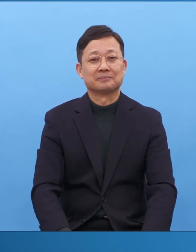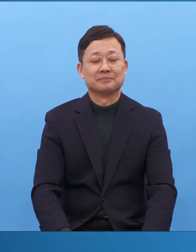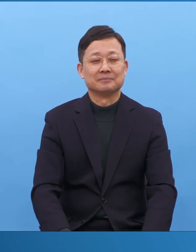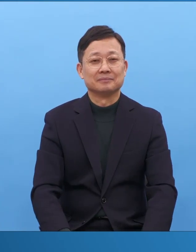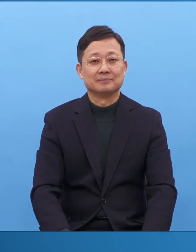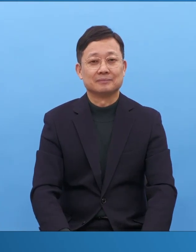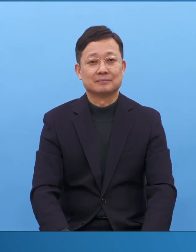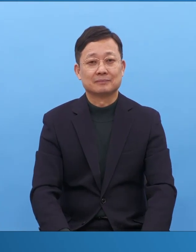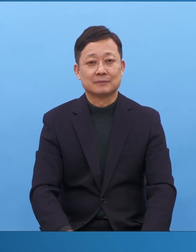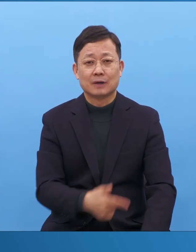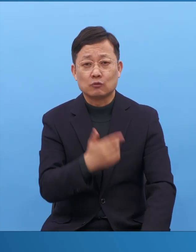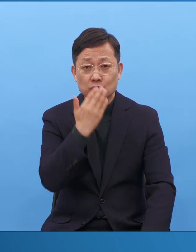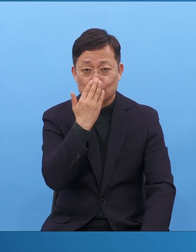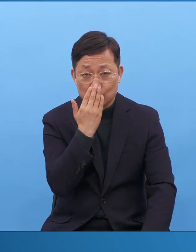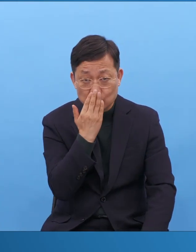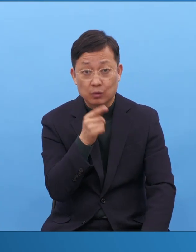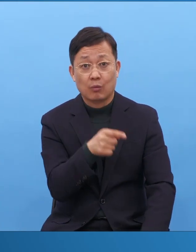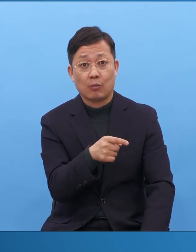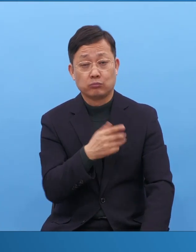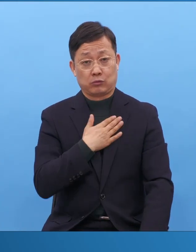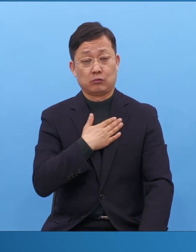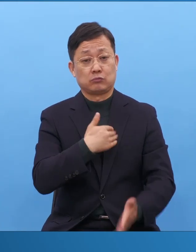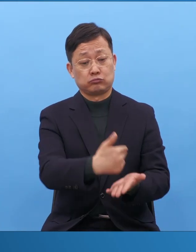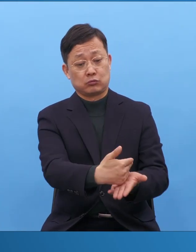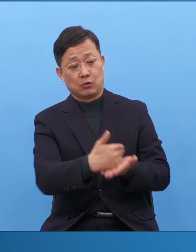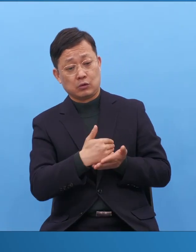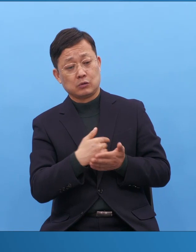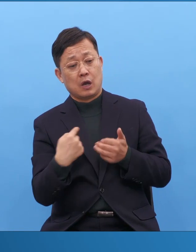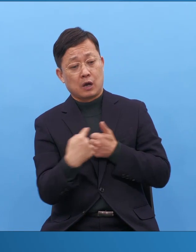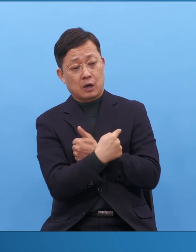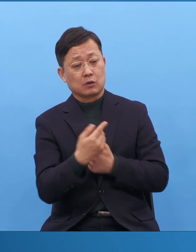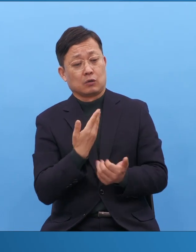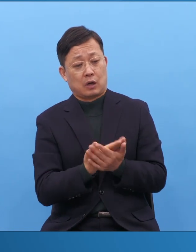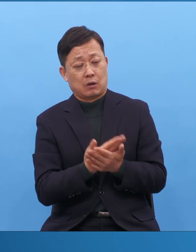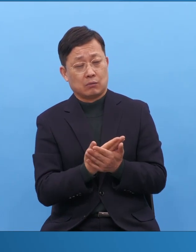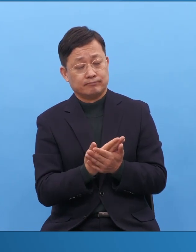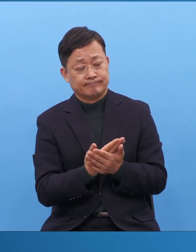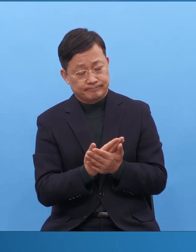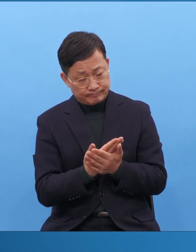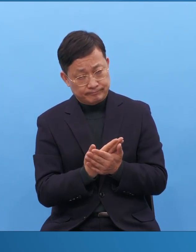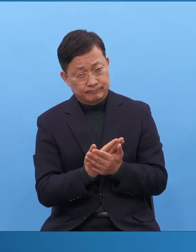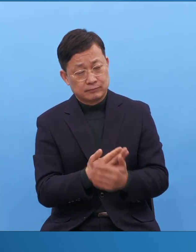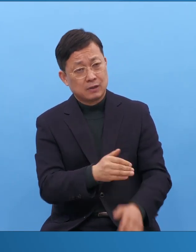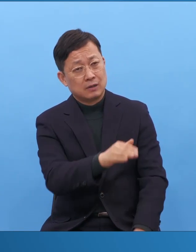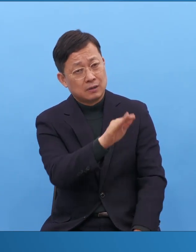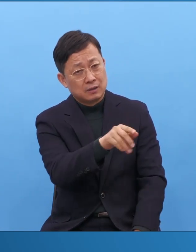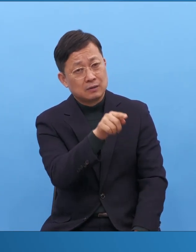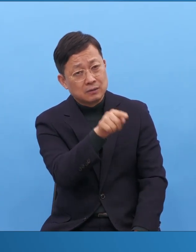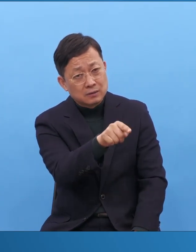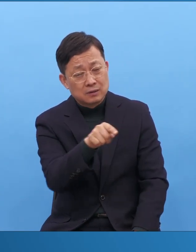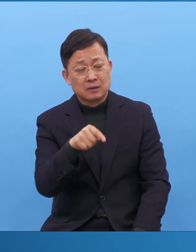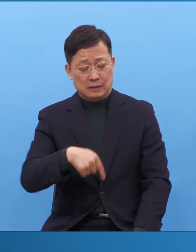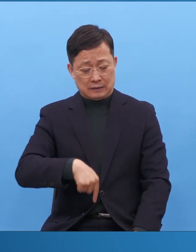굉장히 겸손한 분이죠. 제법 그런 얘기를 하니까 그때 이게 어디서야 된다고 그랬어요.